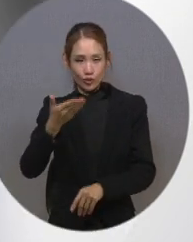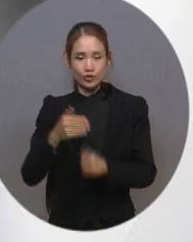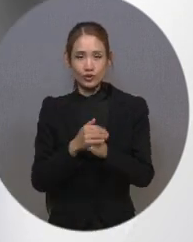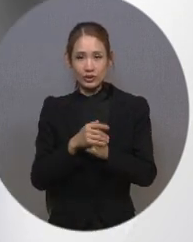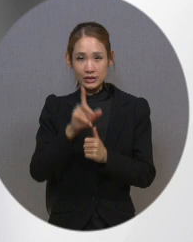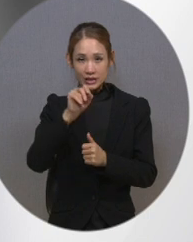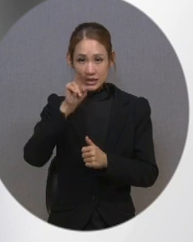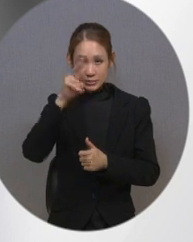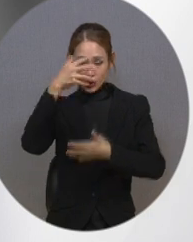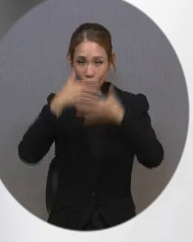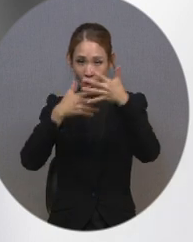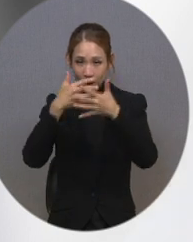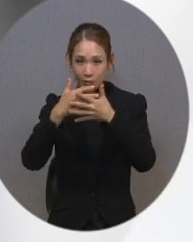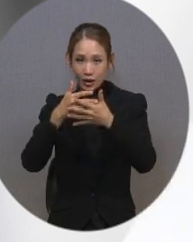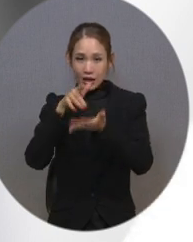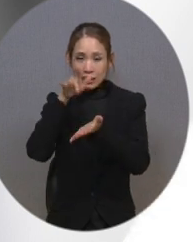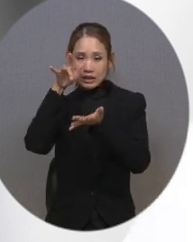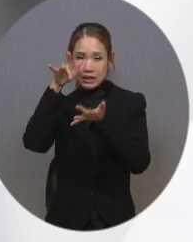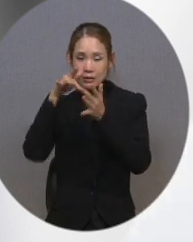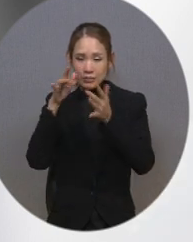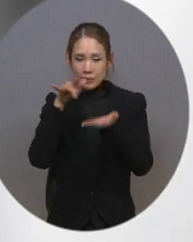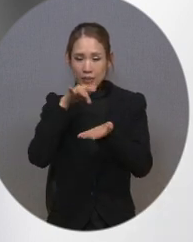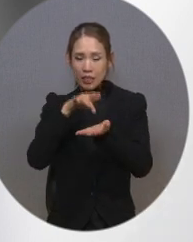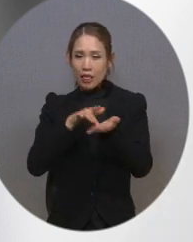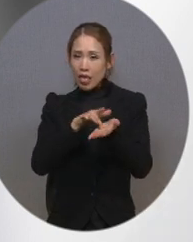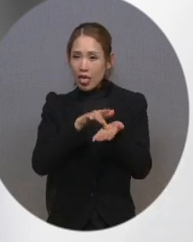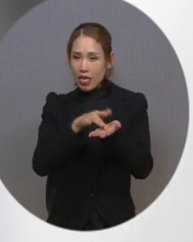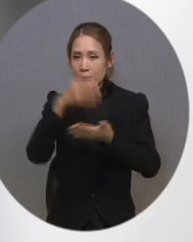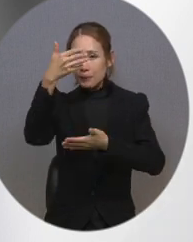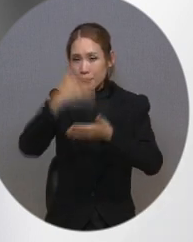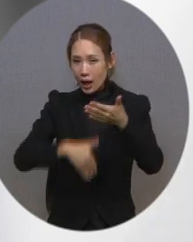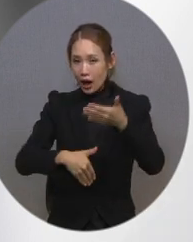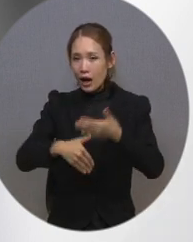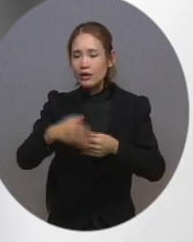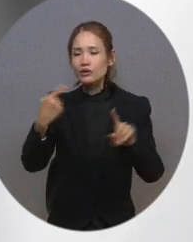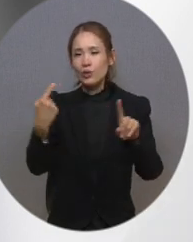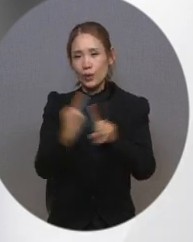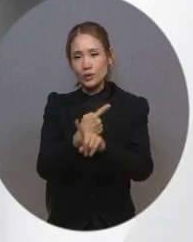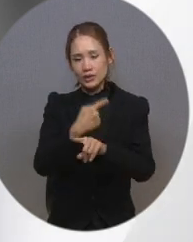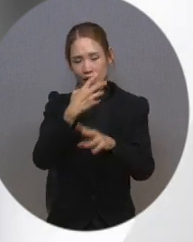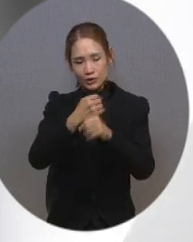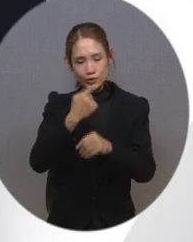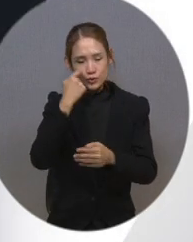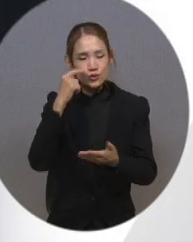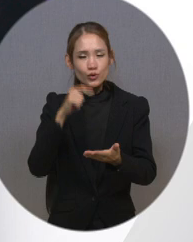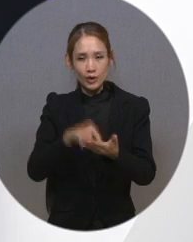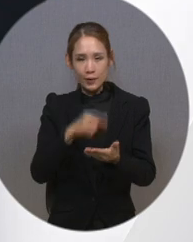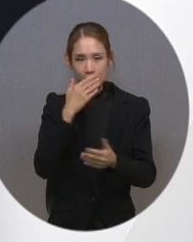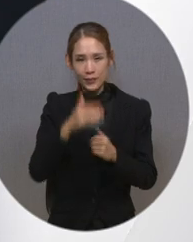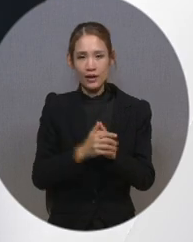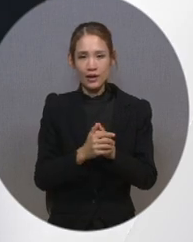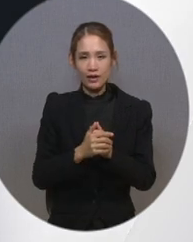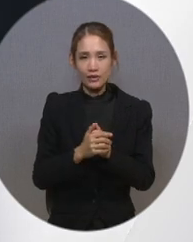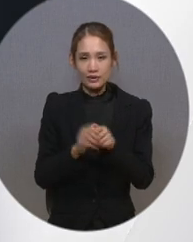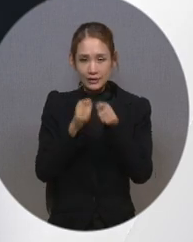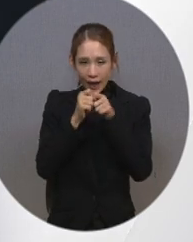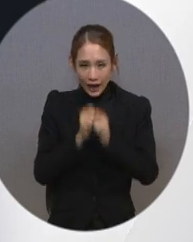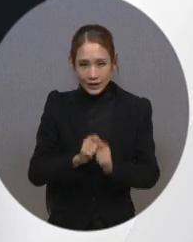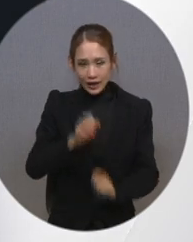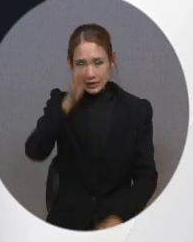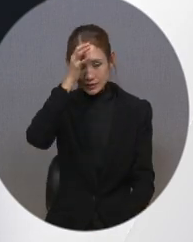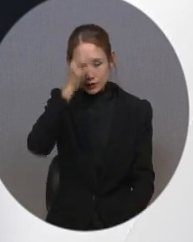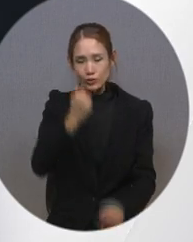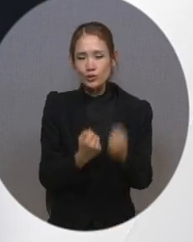화면에 배터리 부족이 표시돼 교체 시기를 쉽게 확인하실 수 있습니다. 리모컨의 자세한 기능들은